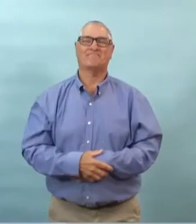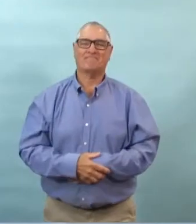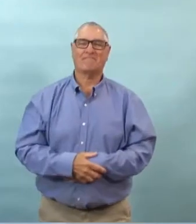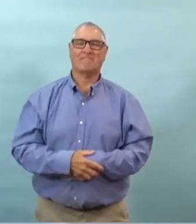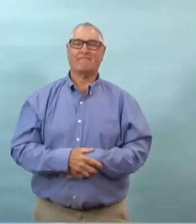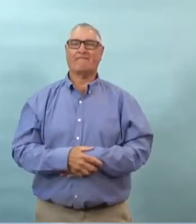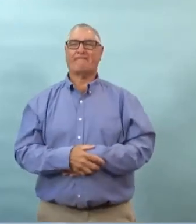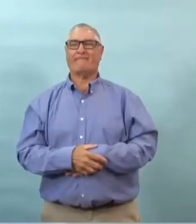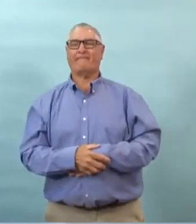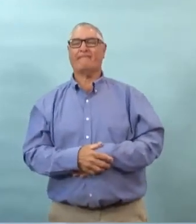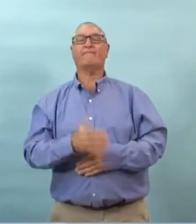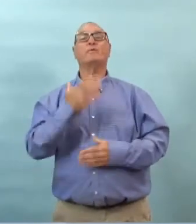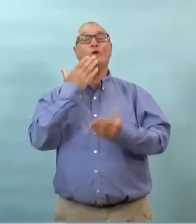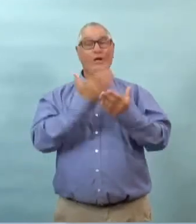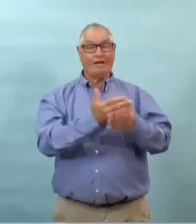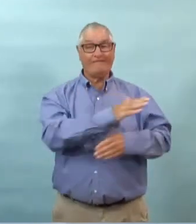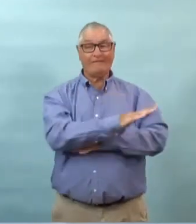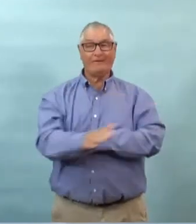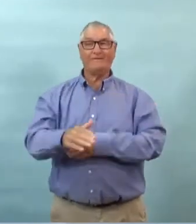réveillé